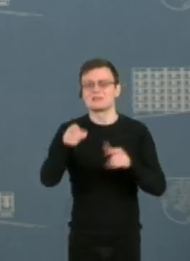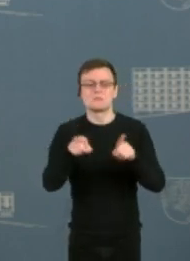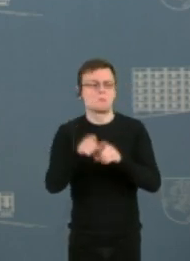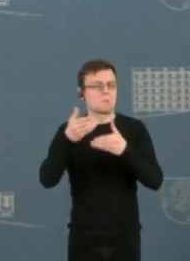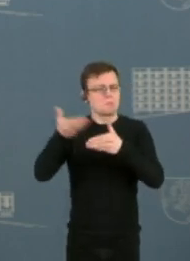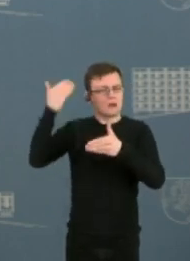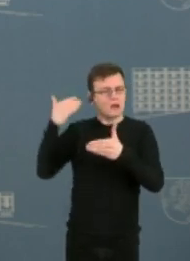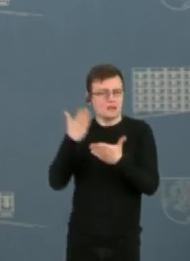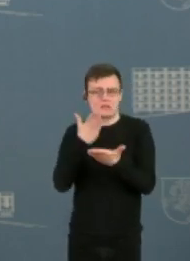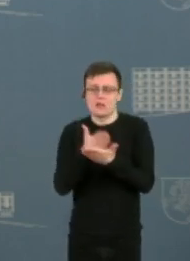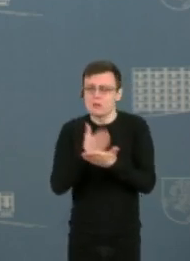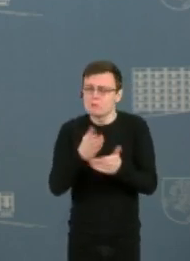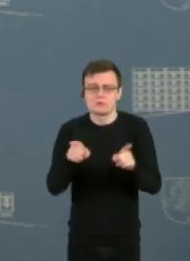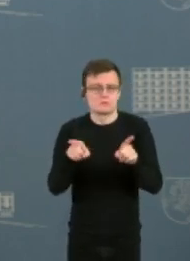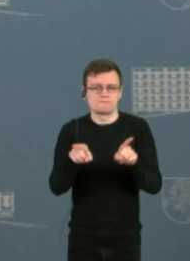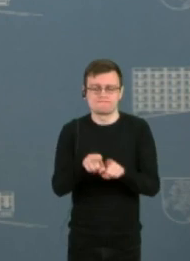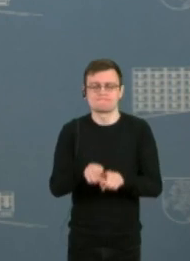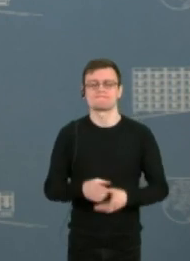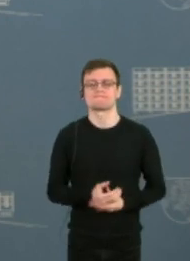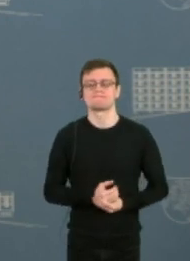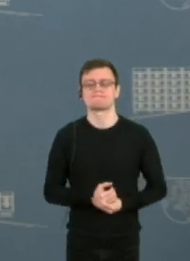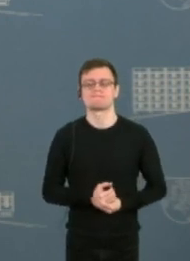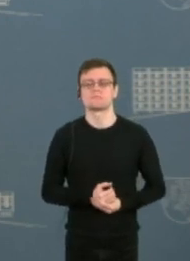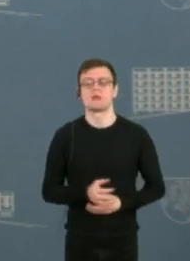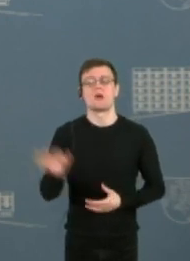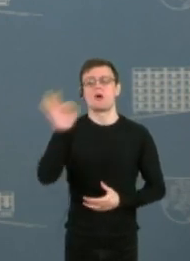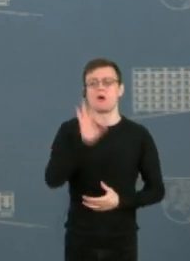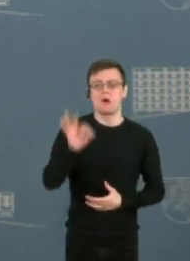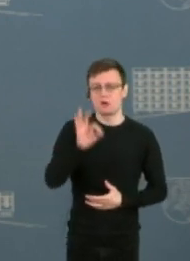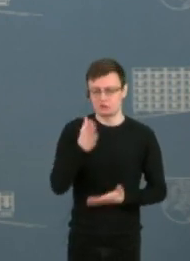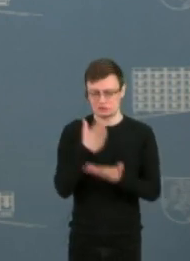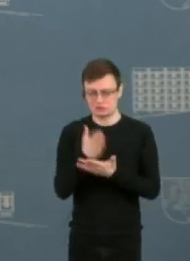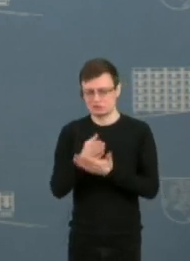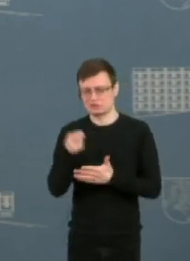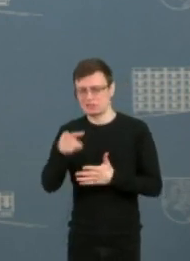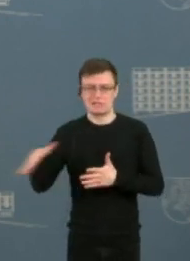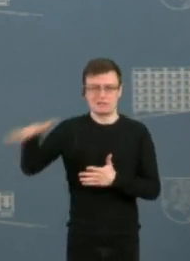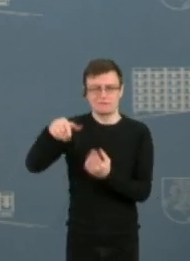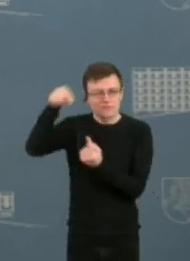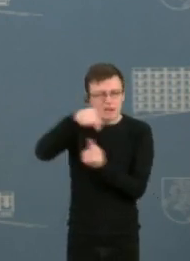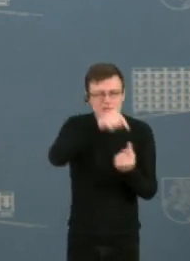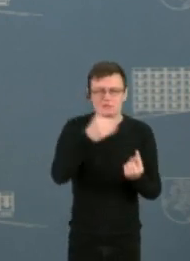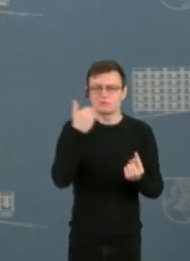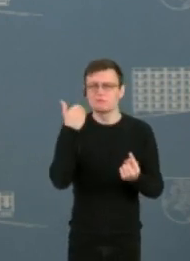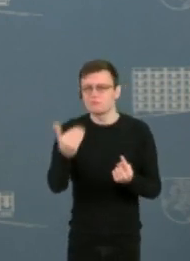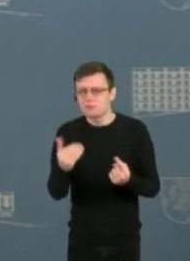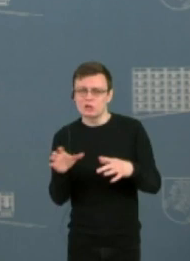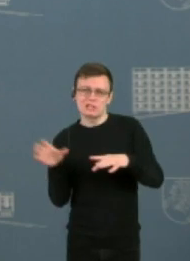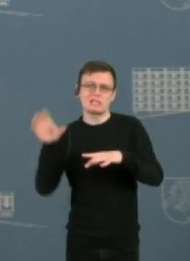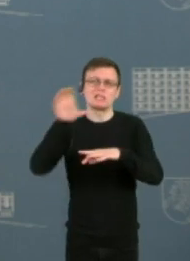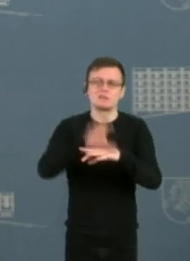praeitį. Dėl to visos investicijos, ypač infrastruktūros rytyje, tai yra dujų